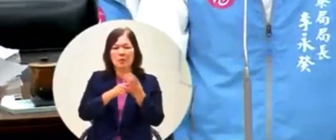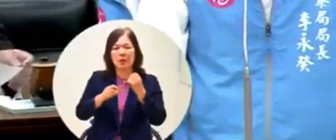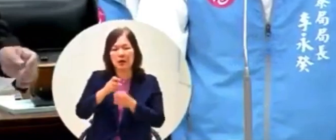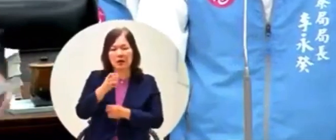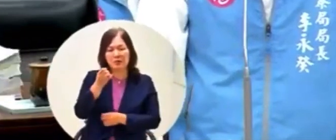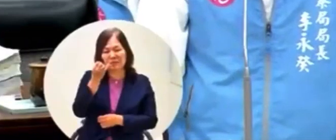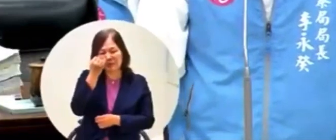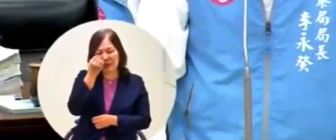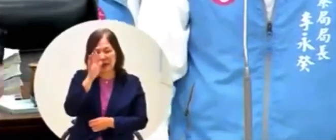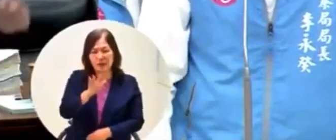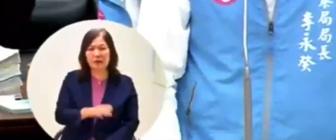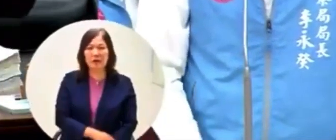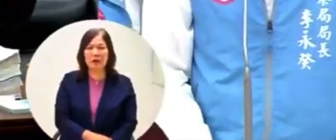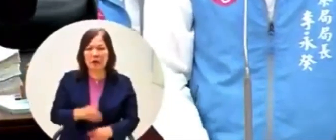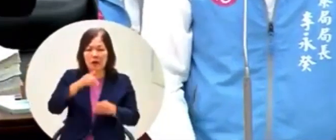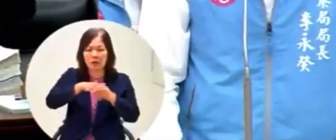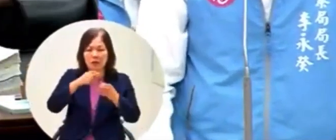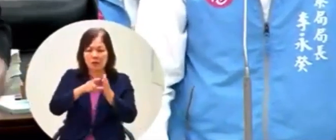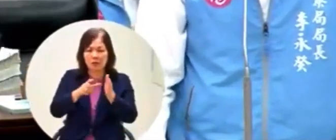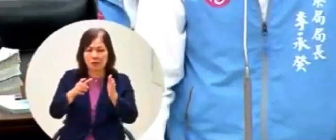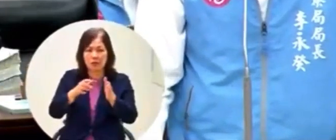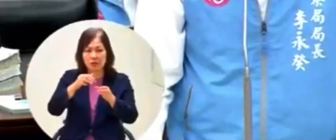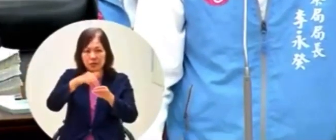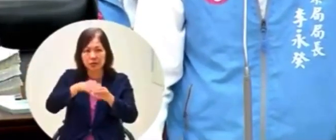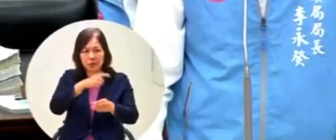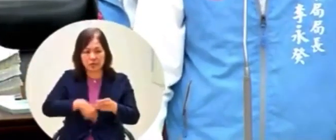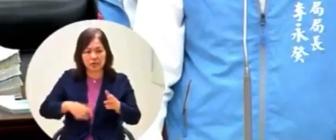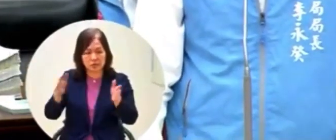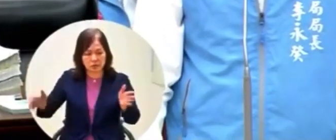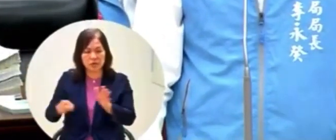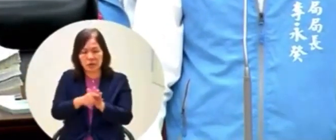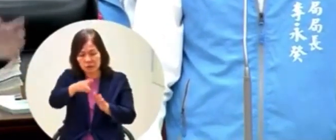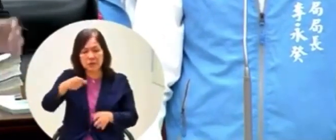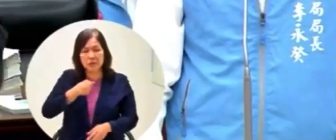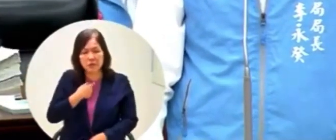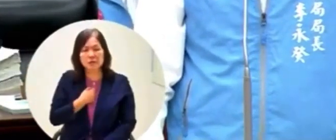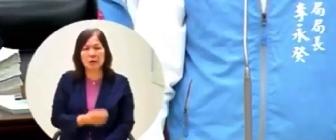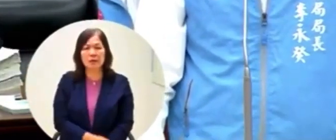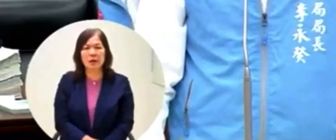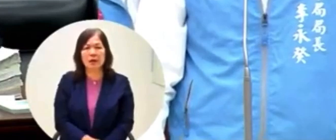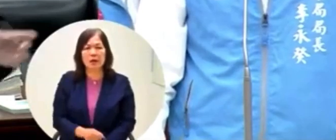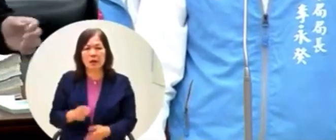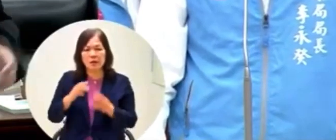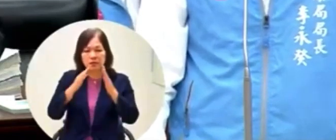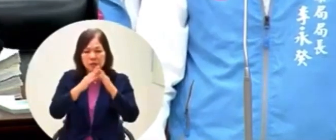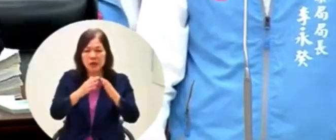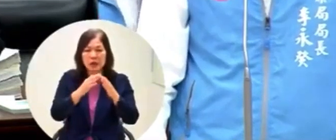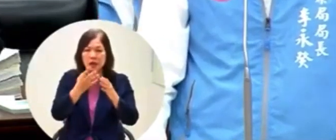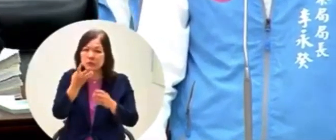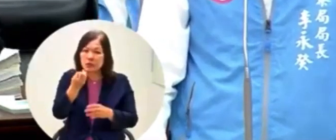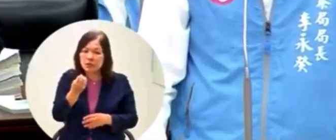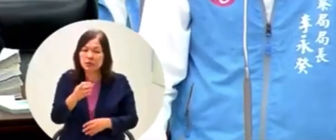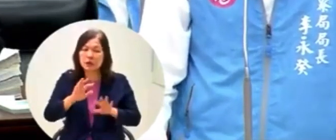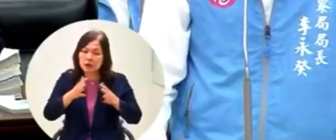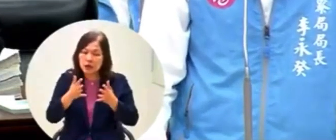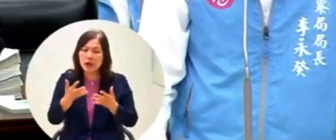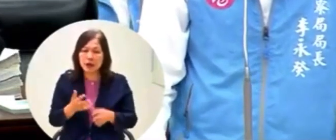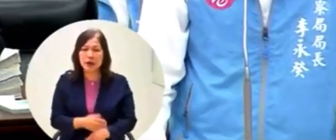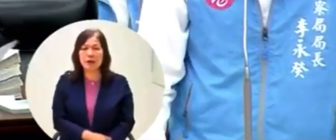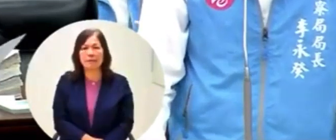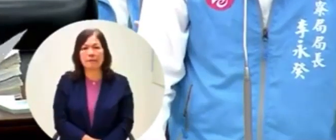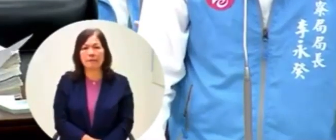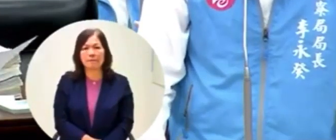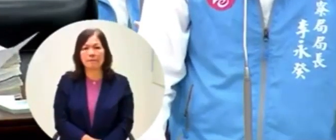選舉期間好我們這你們都知道有幾間大概你說